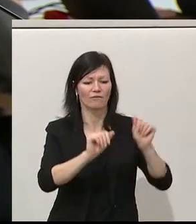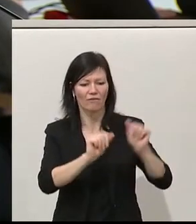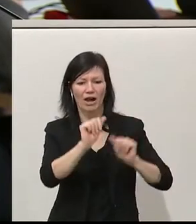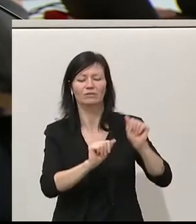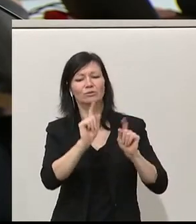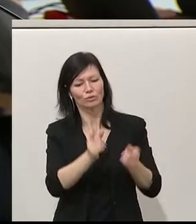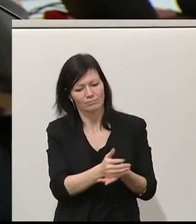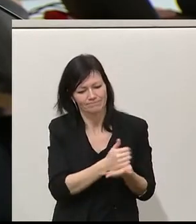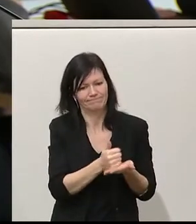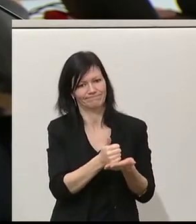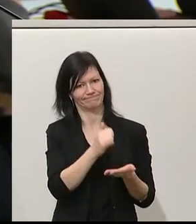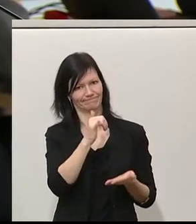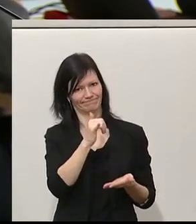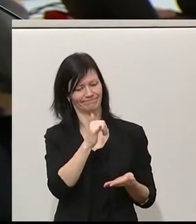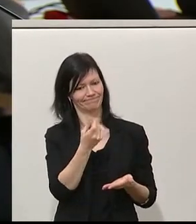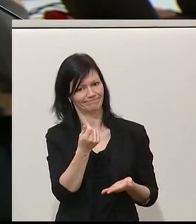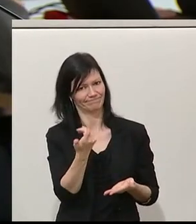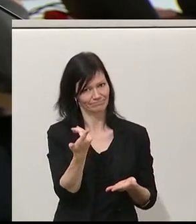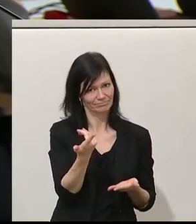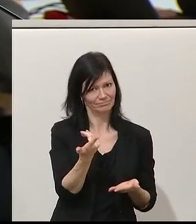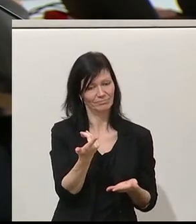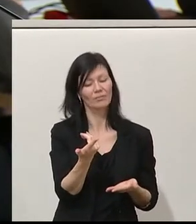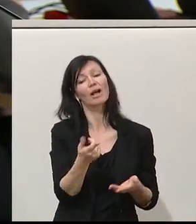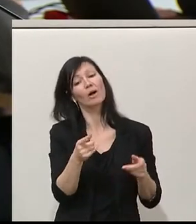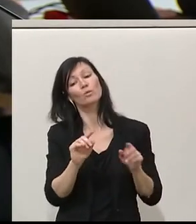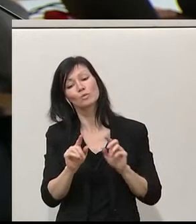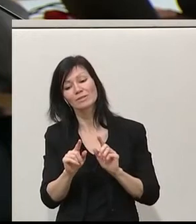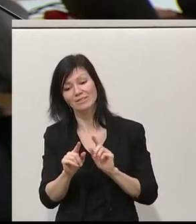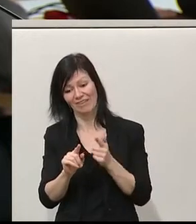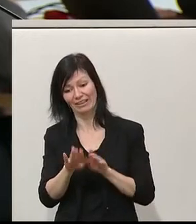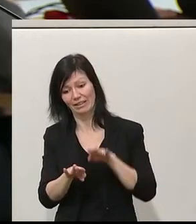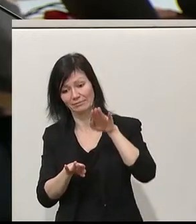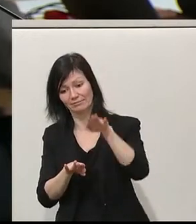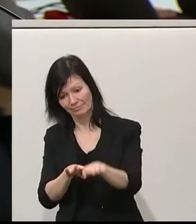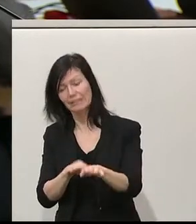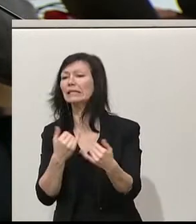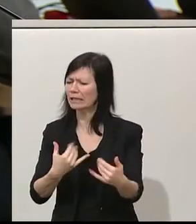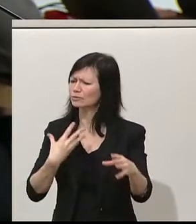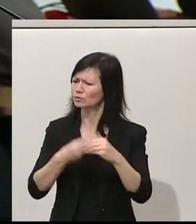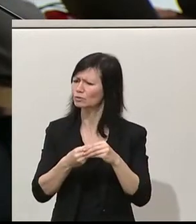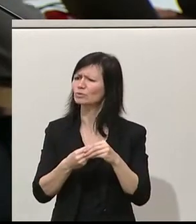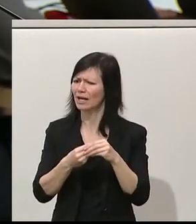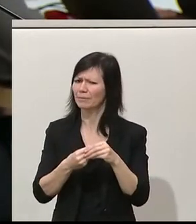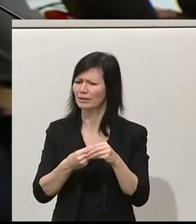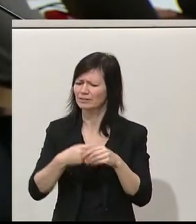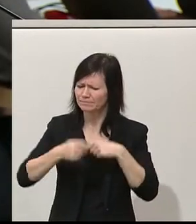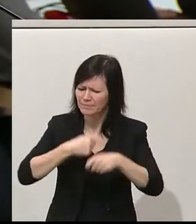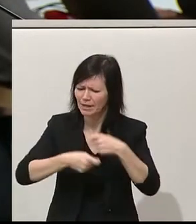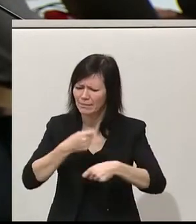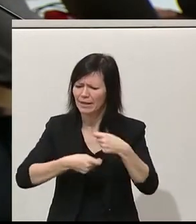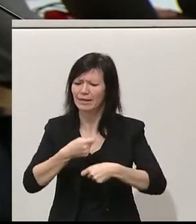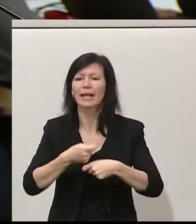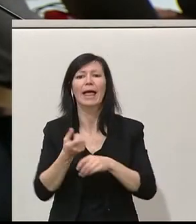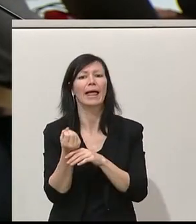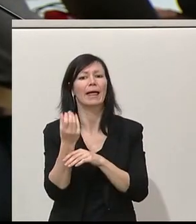Verhalten das ist, was sich rechnet. Und in einem zweiten Schritt, der jetzt gemeinsam erarbeitet wird, die Bepreisung von Emissionen anzugehen